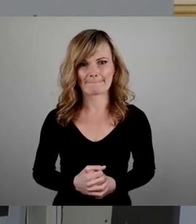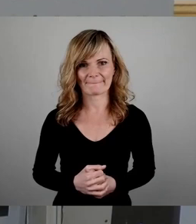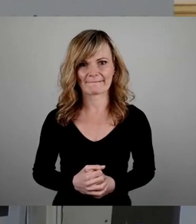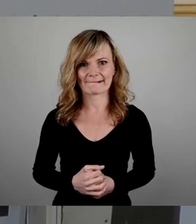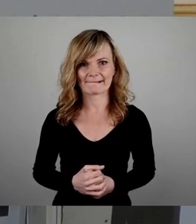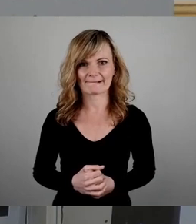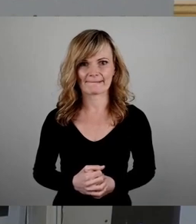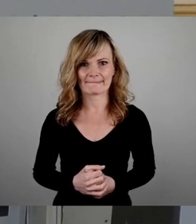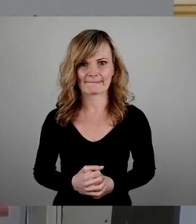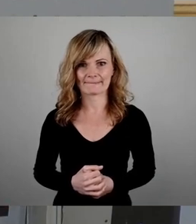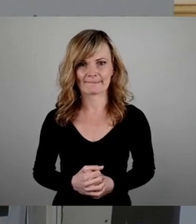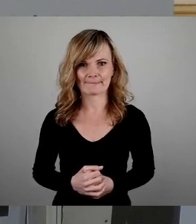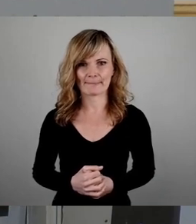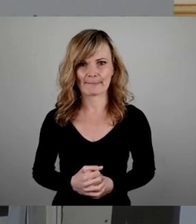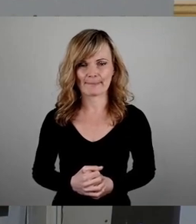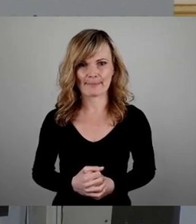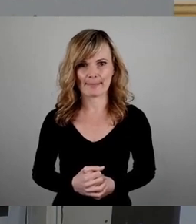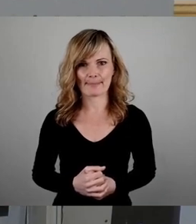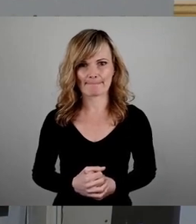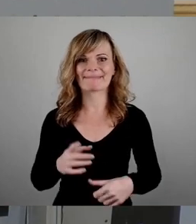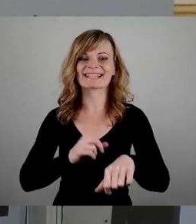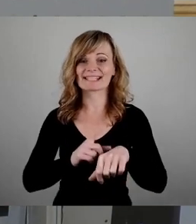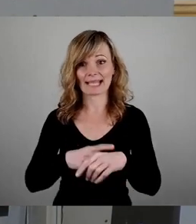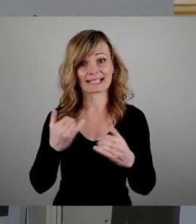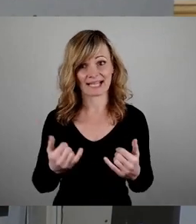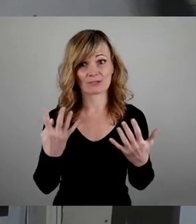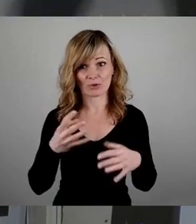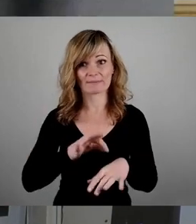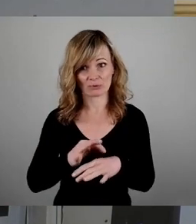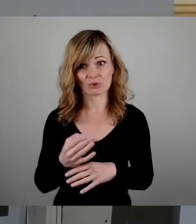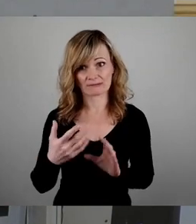Bitte schön. Wir müssen noch mal mit der Zeit, neun Minuten sind ein bisschen reichlich.